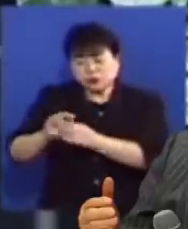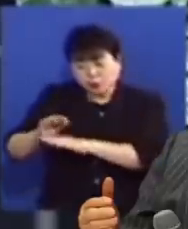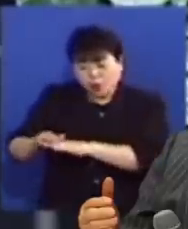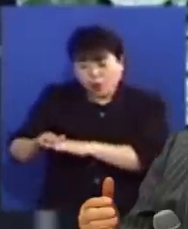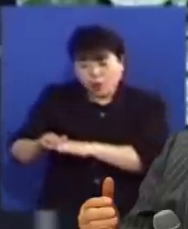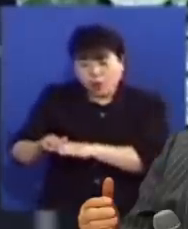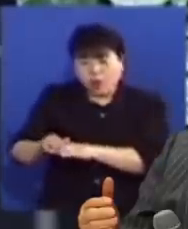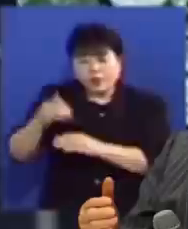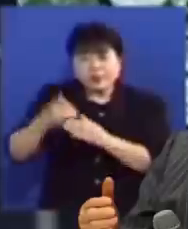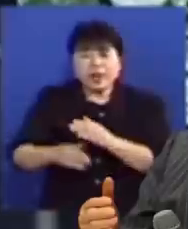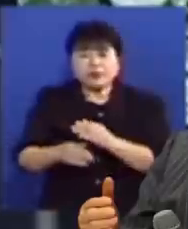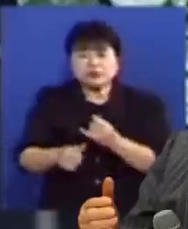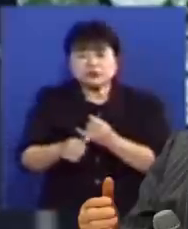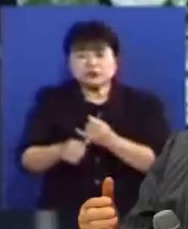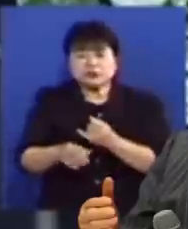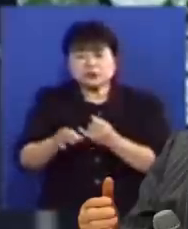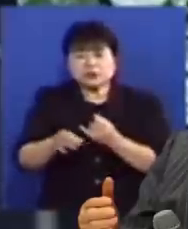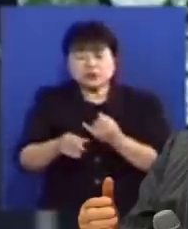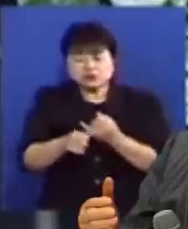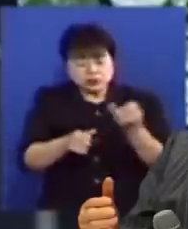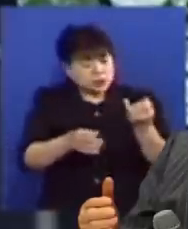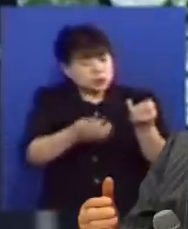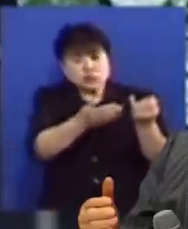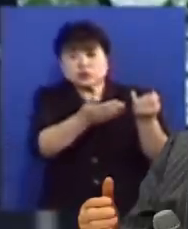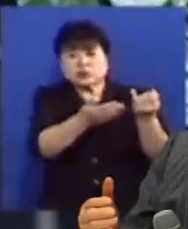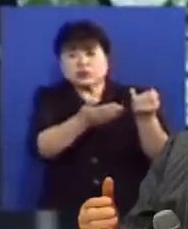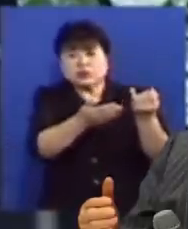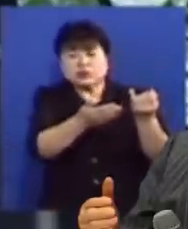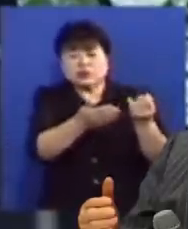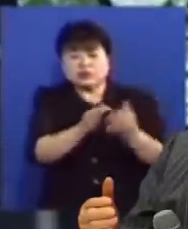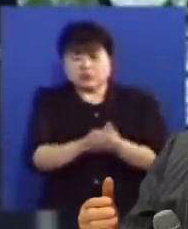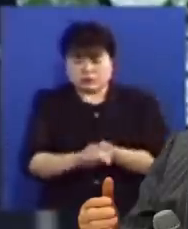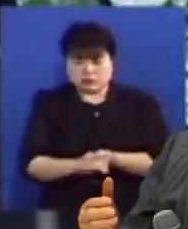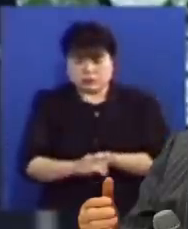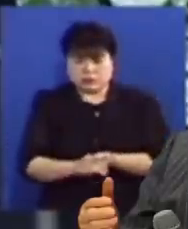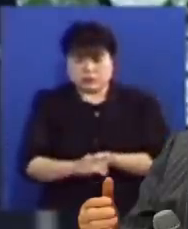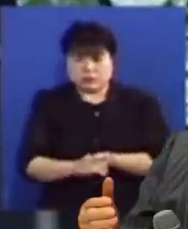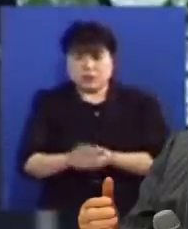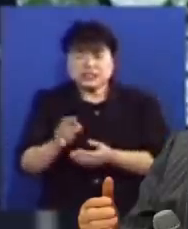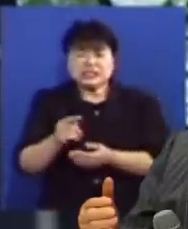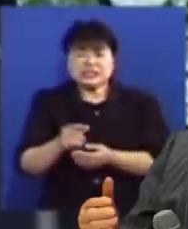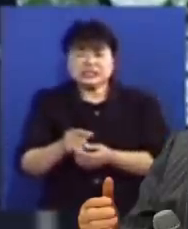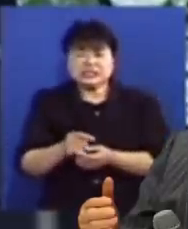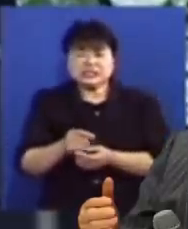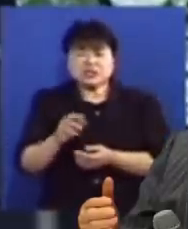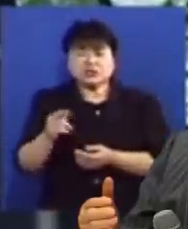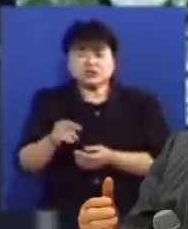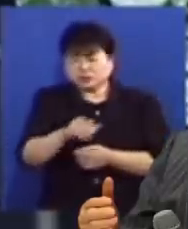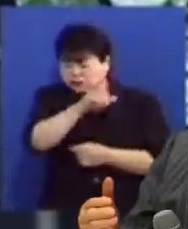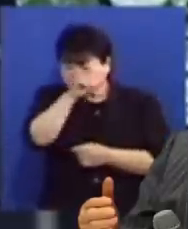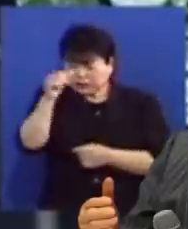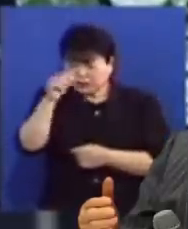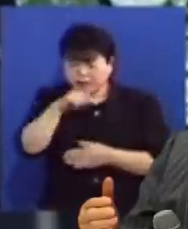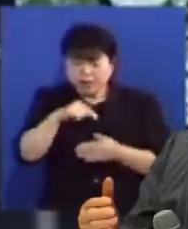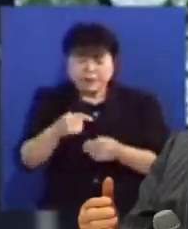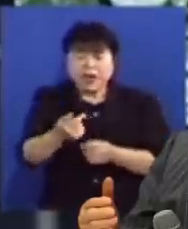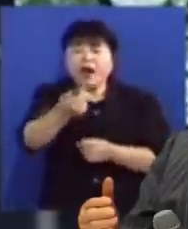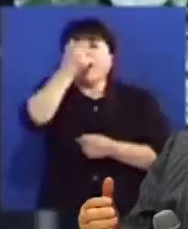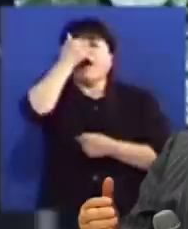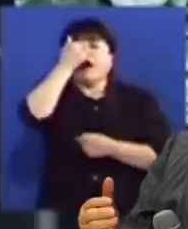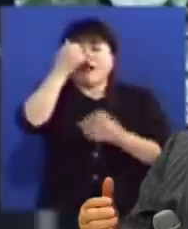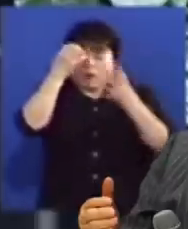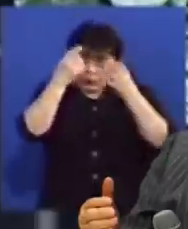그 부흥회 때 다른 사람은 아무 감동을 안 받았는데 길선주 장로마는 마음속에 큰